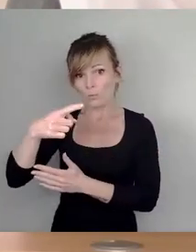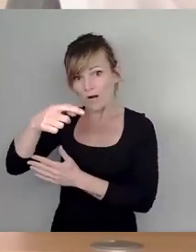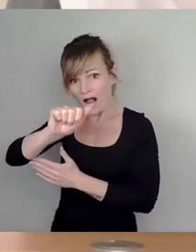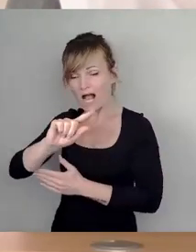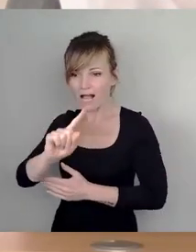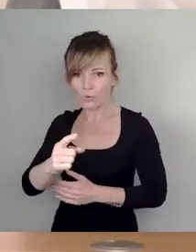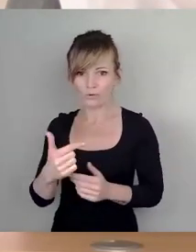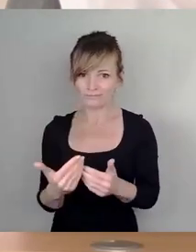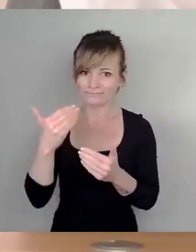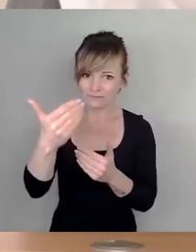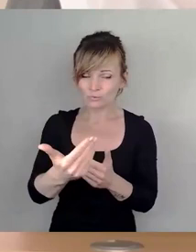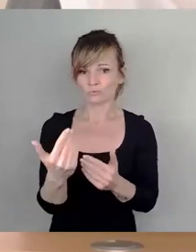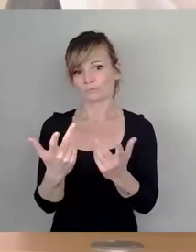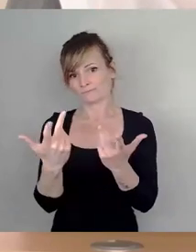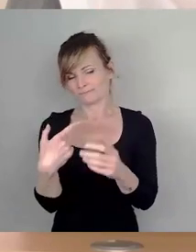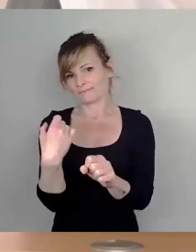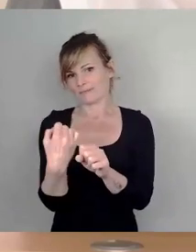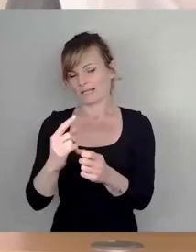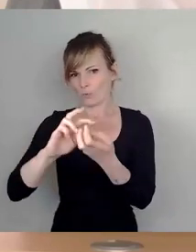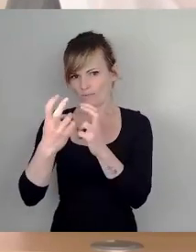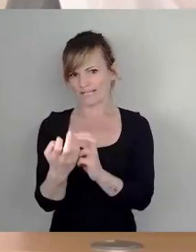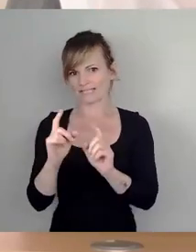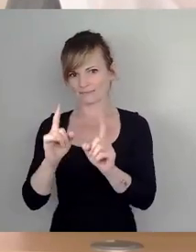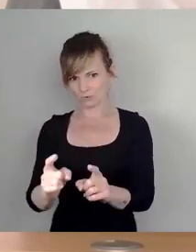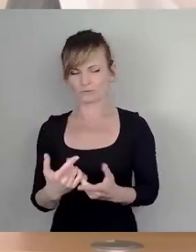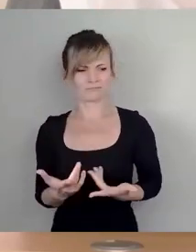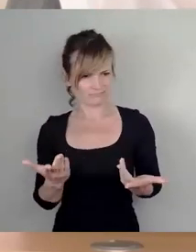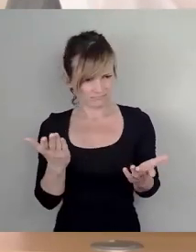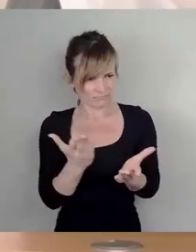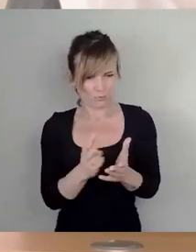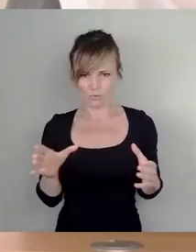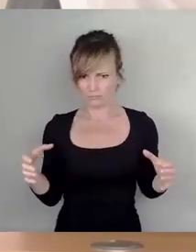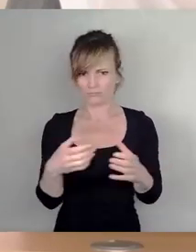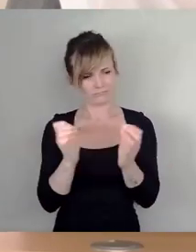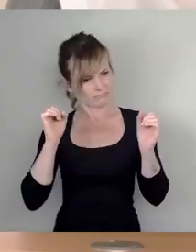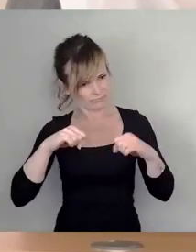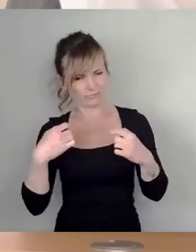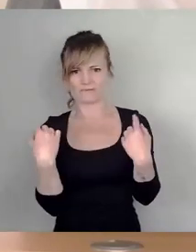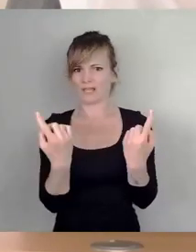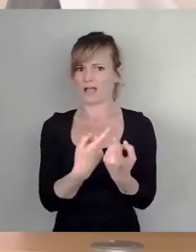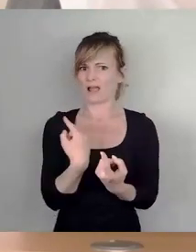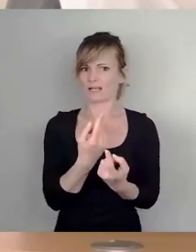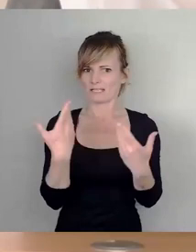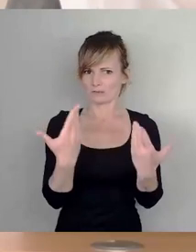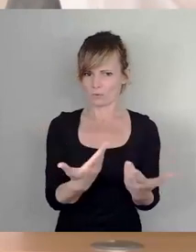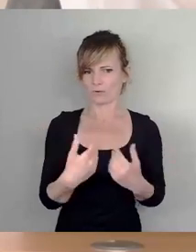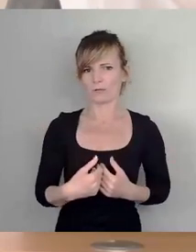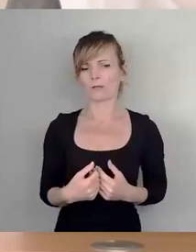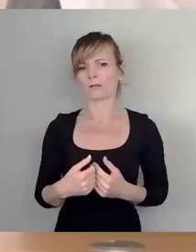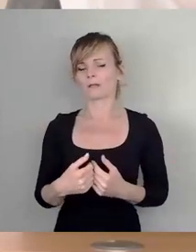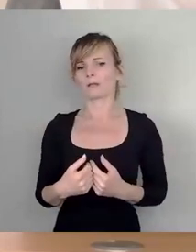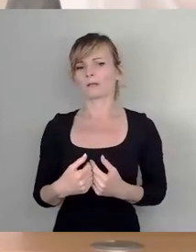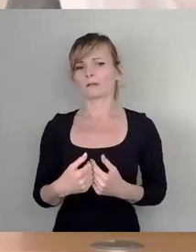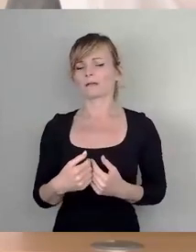Konsens hier im Stadtrat. Ich möchte gerne richtigstellen, dass nicht das Herausholen des Gewässers Geberbach, was